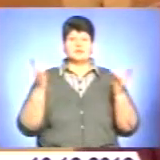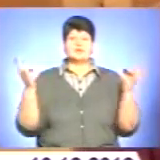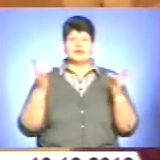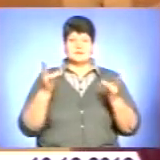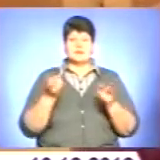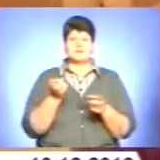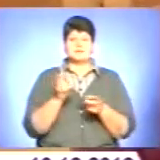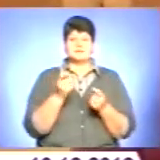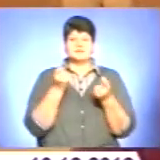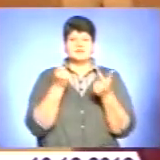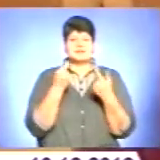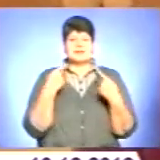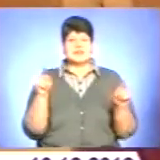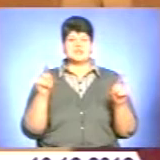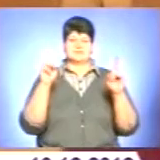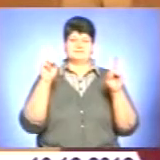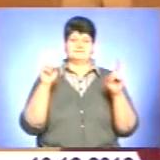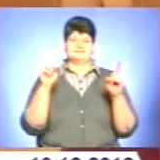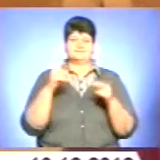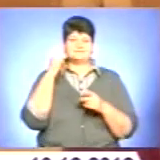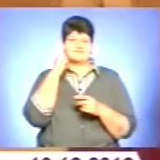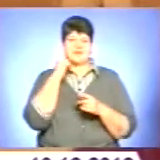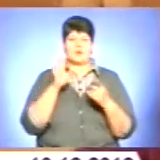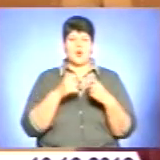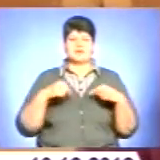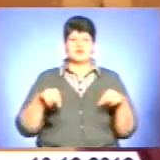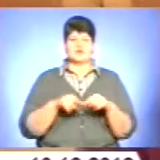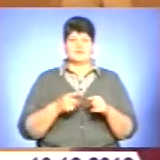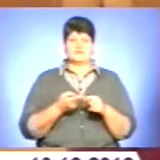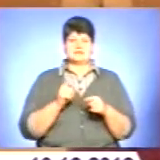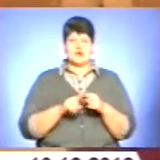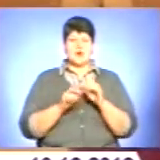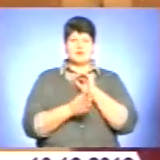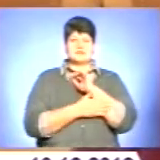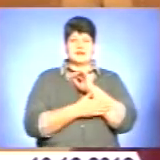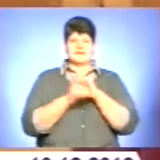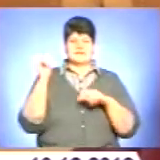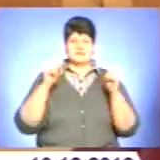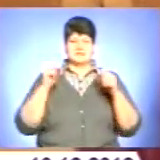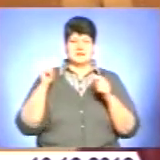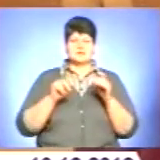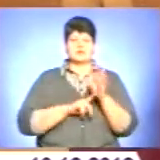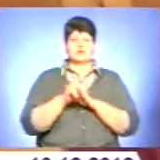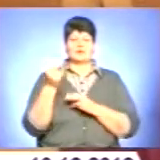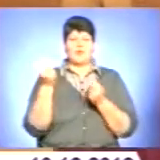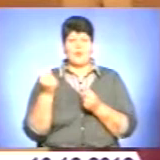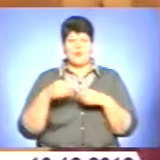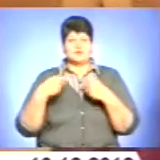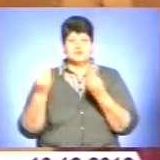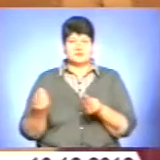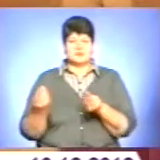трішки за іншим принципом, ніж організовувалися в якійсь мірі, в цьому разі, останні фестивалі. Спочатку гроші, а тоді